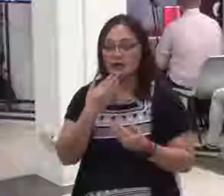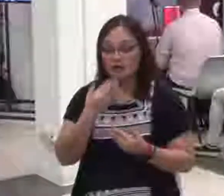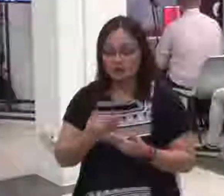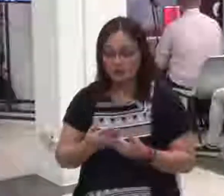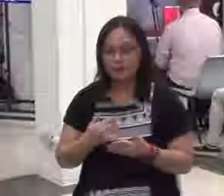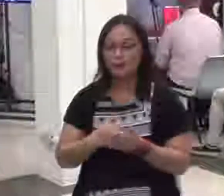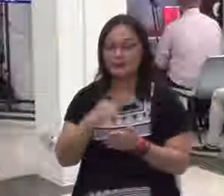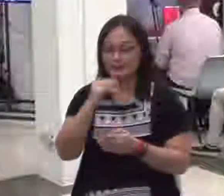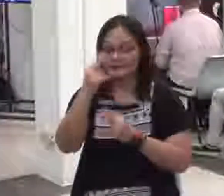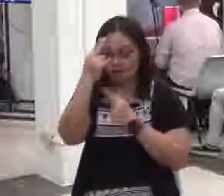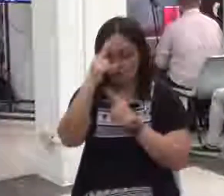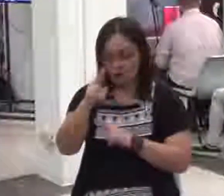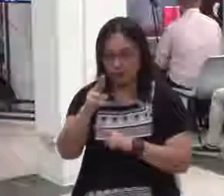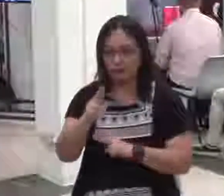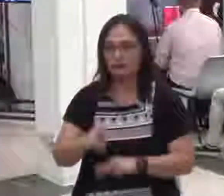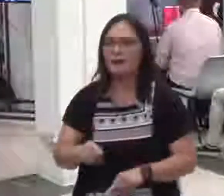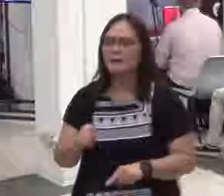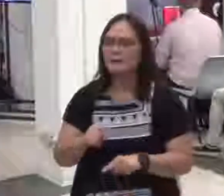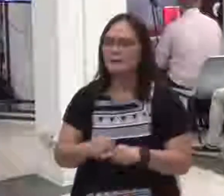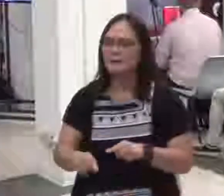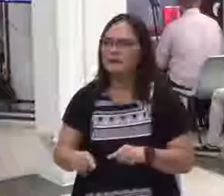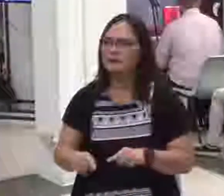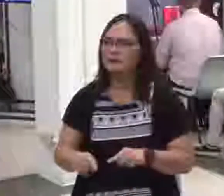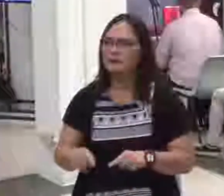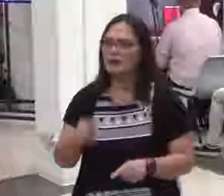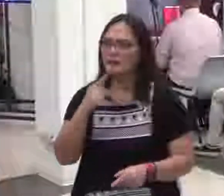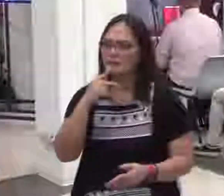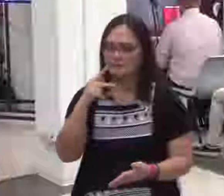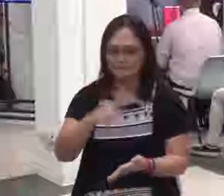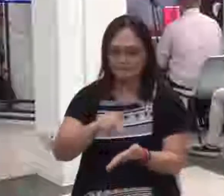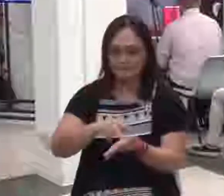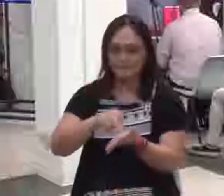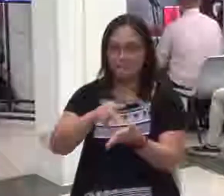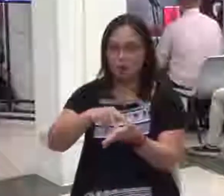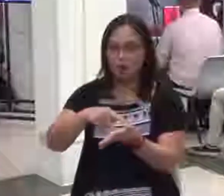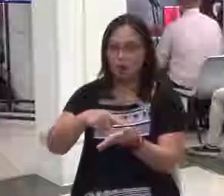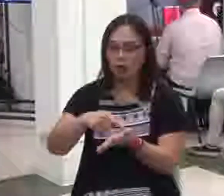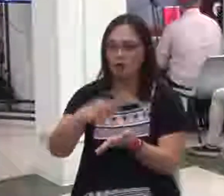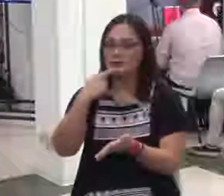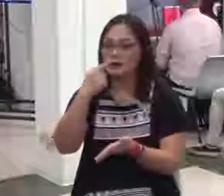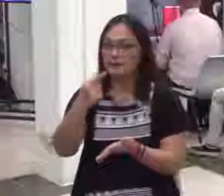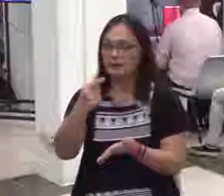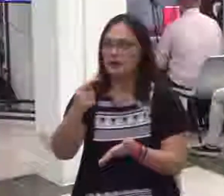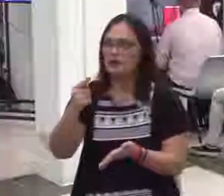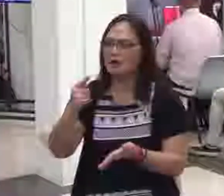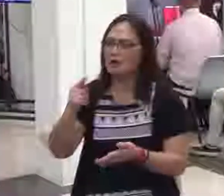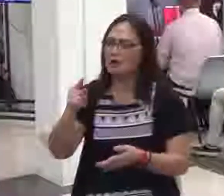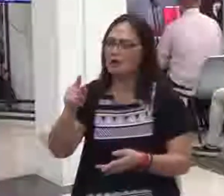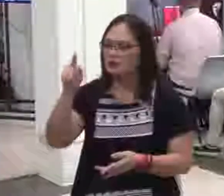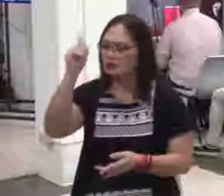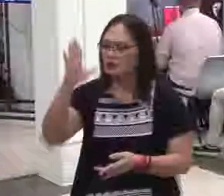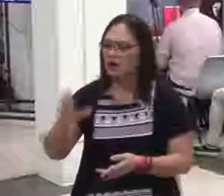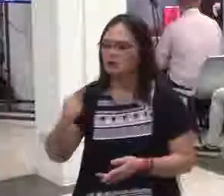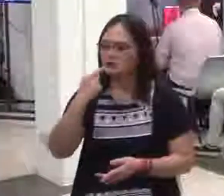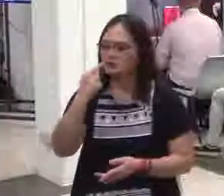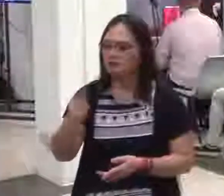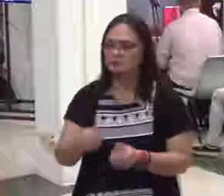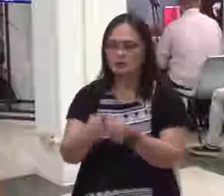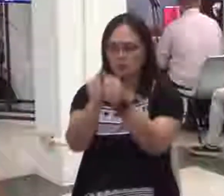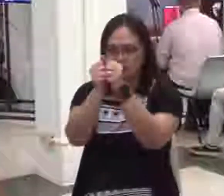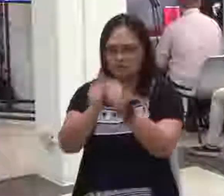ano ang sabi ng Panginoon? Without me, ye can do